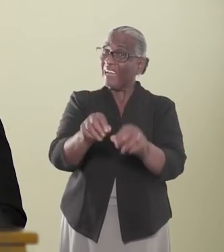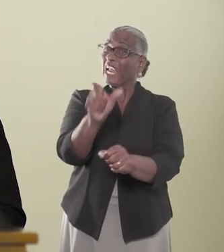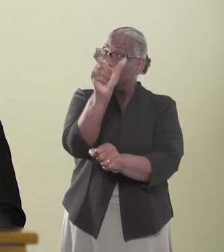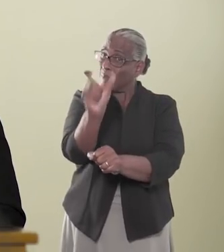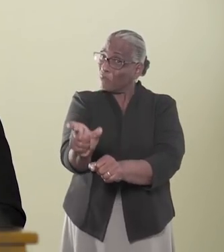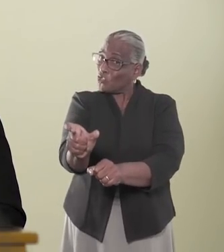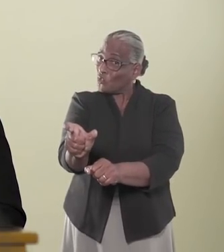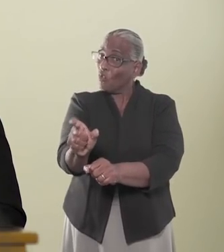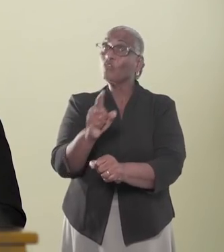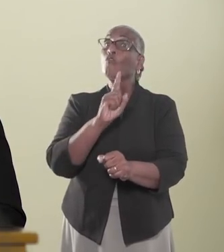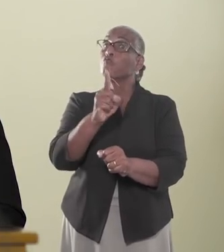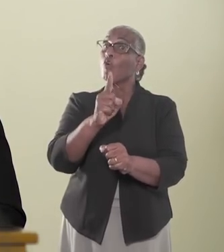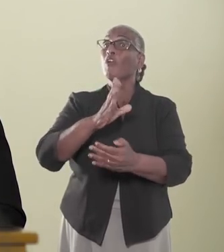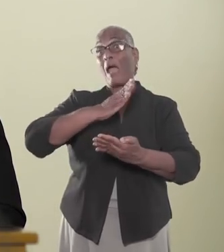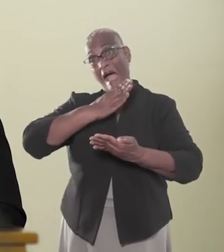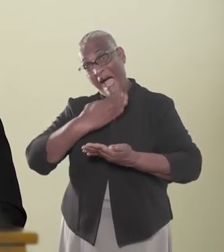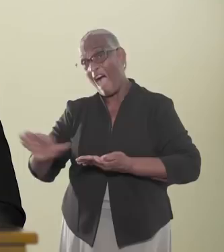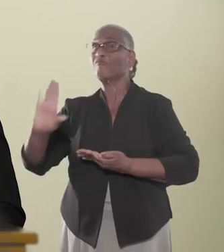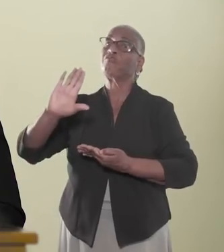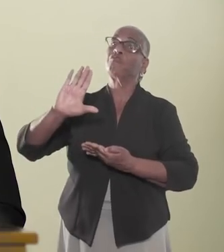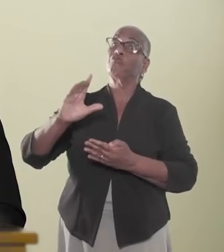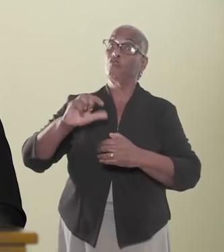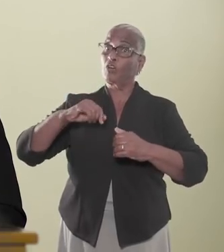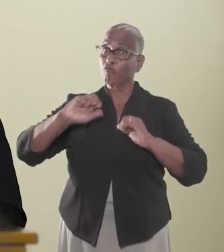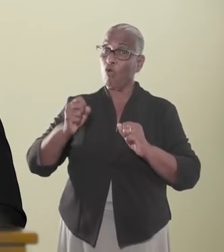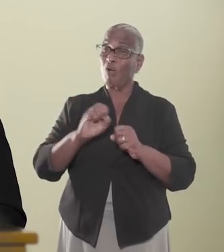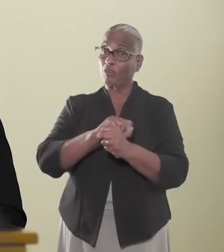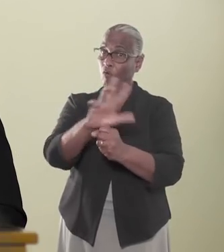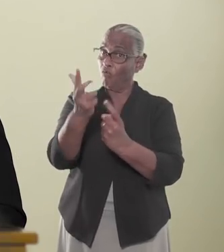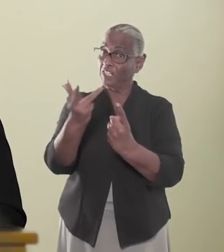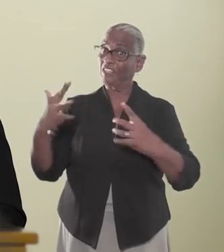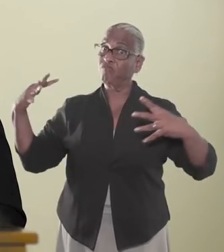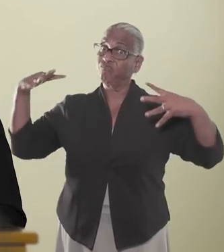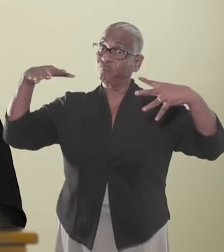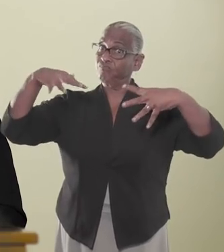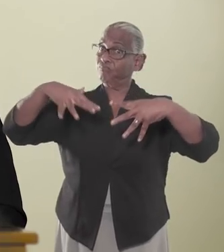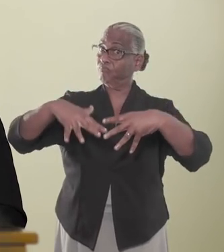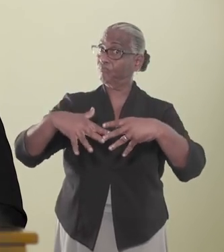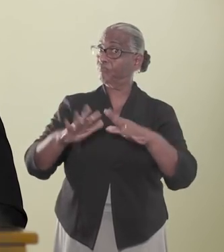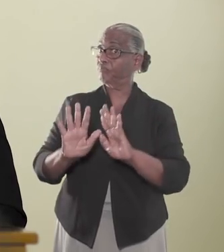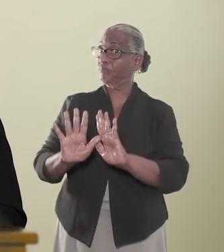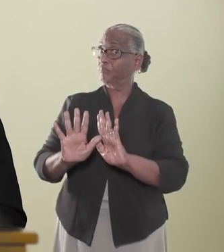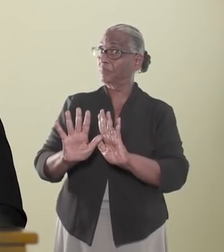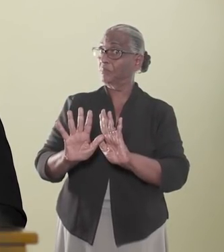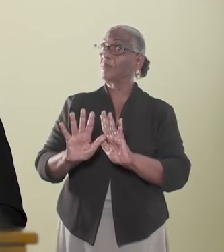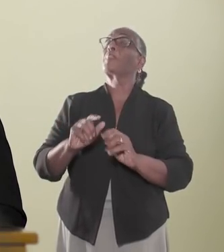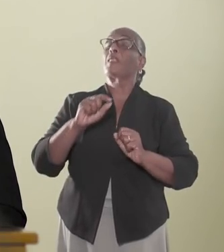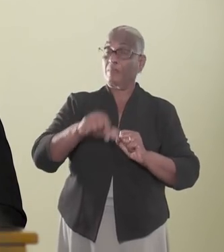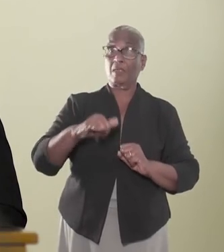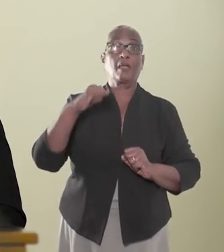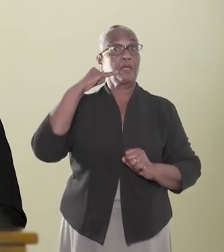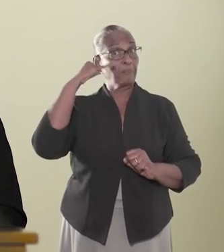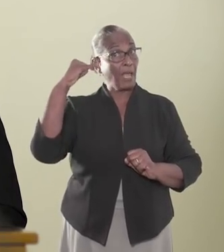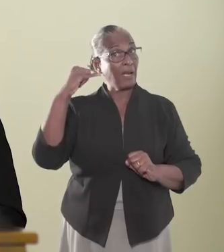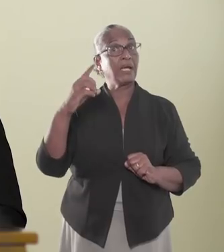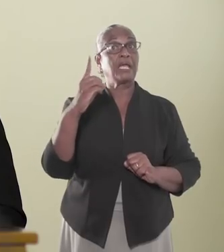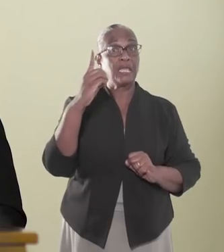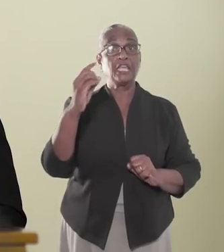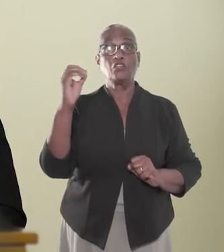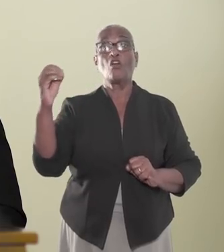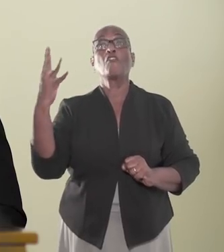allerbelangrijkste factor voor het vermijden van een eventuele volgende golf. Maak gebruik van de kliklijn